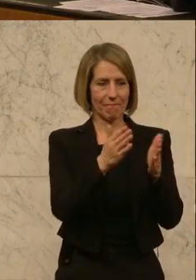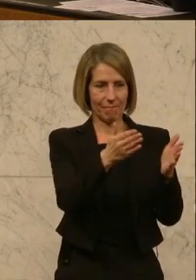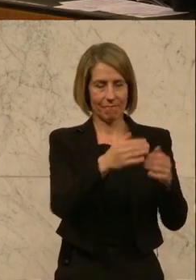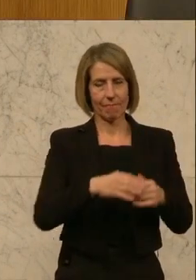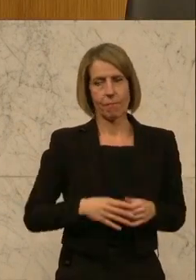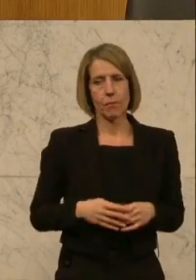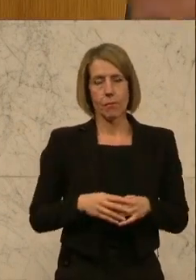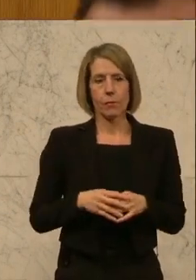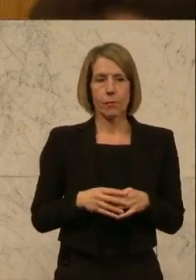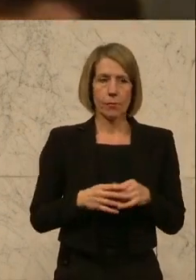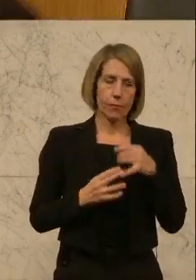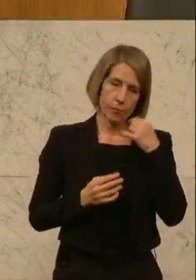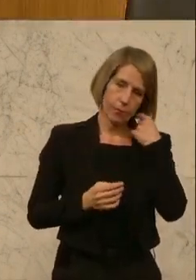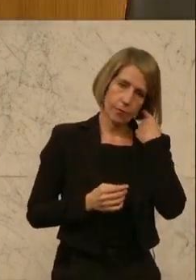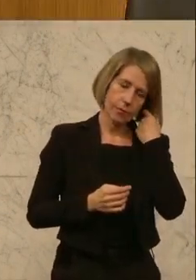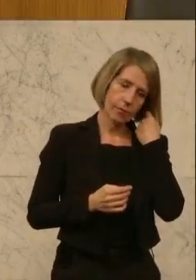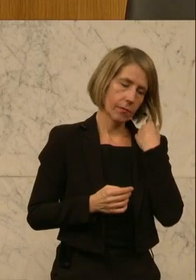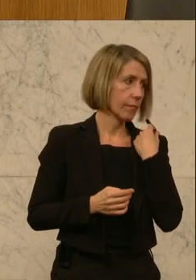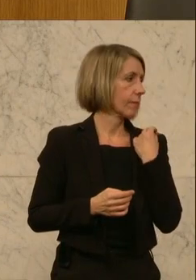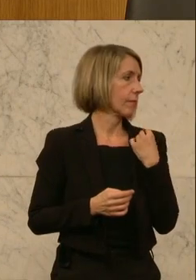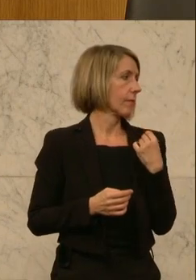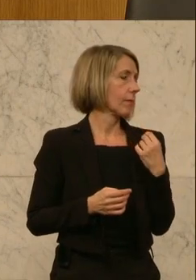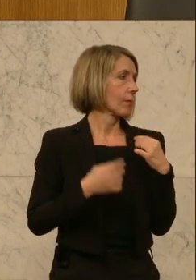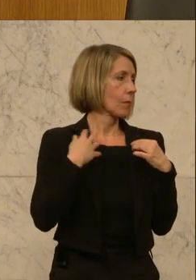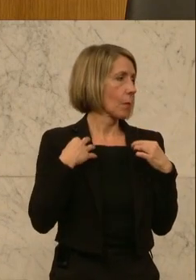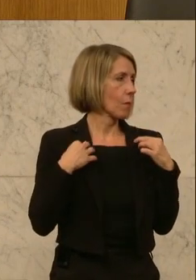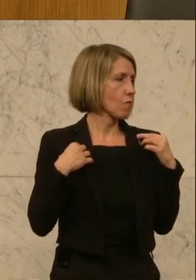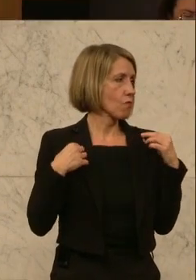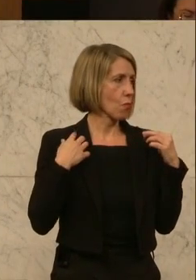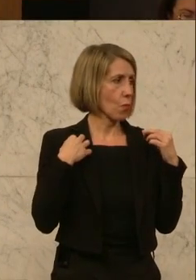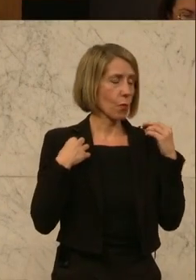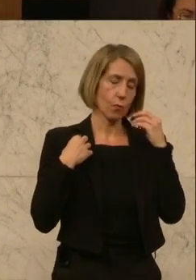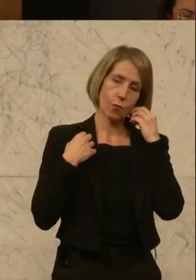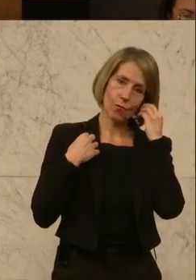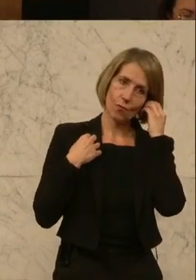Gerhard Kaniak von den Freiheitlichen kritisiert die Geldpolitik der Europäischen Zentralbank, der EZB.